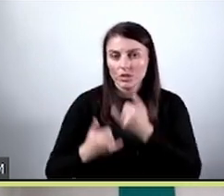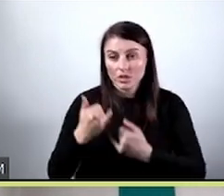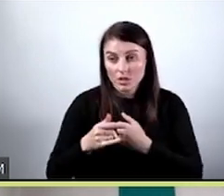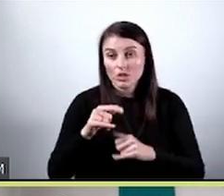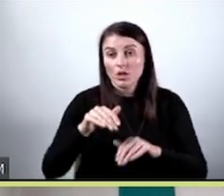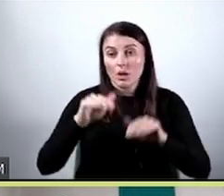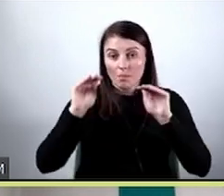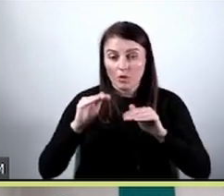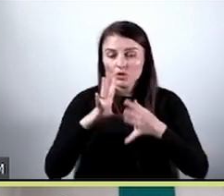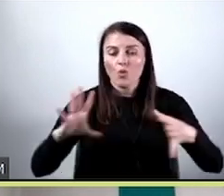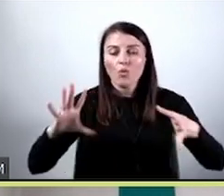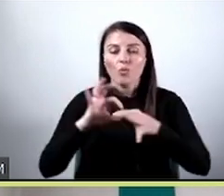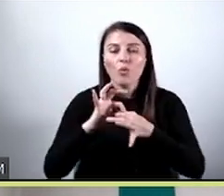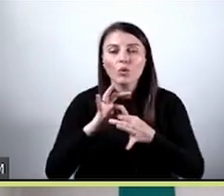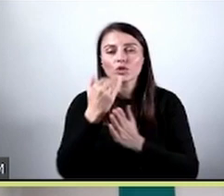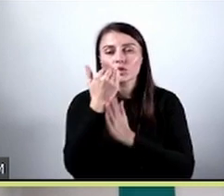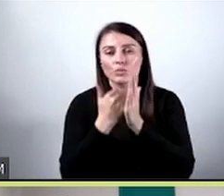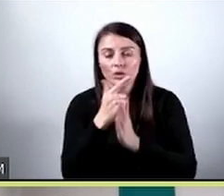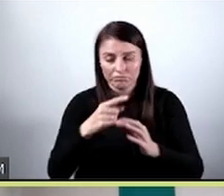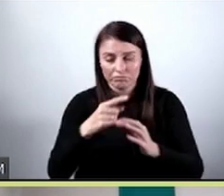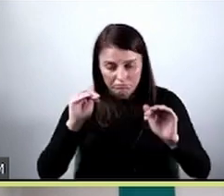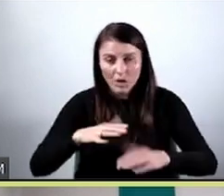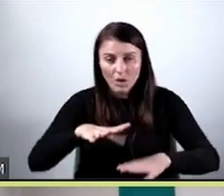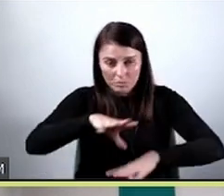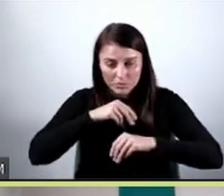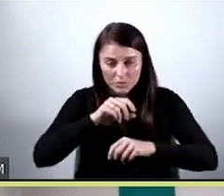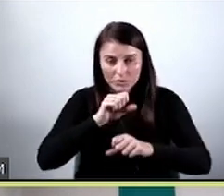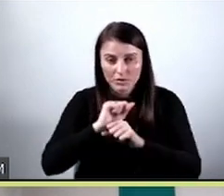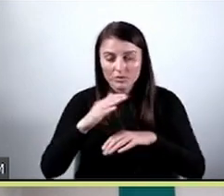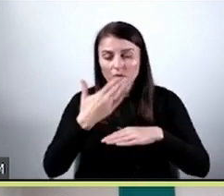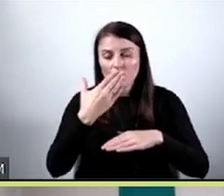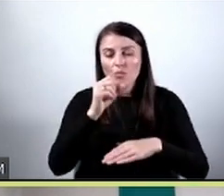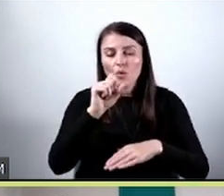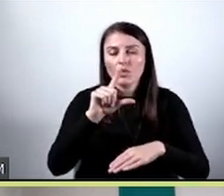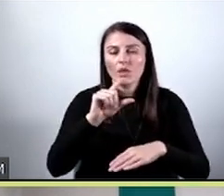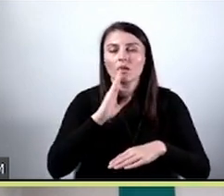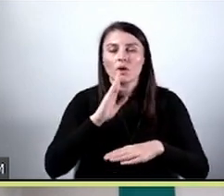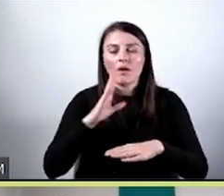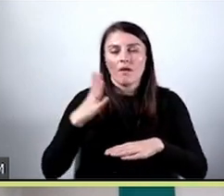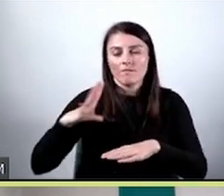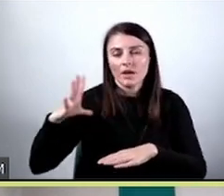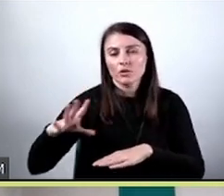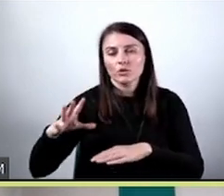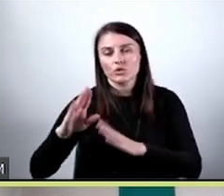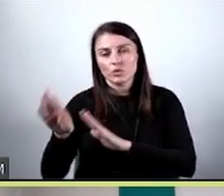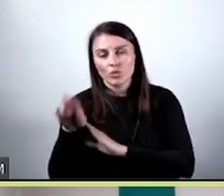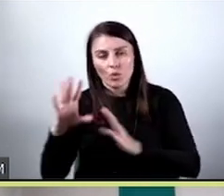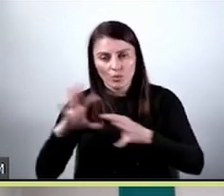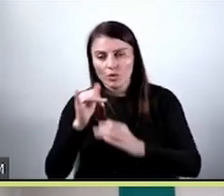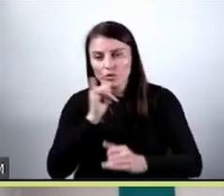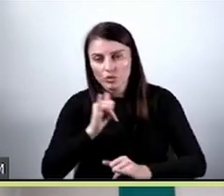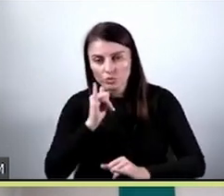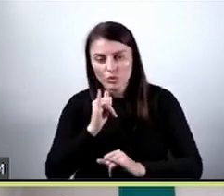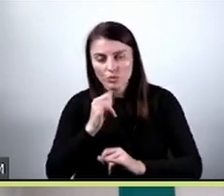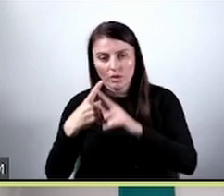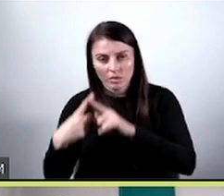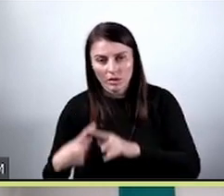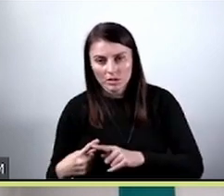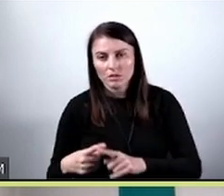wartości puste, to ważne, żeby z takim wartościami pustymi też model testować. A także, co może się wydaje mało intuicyjne,